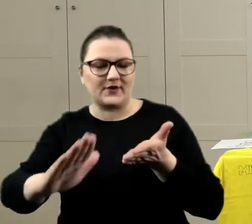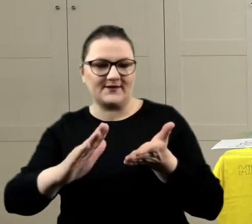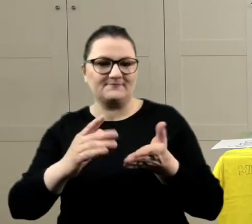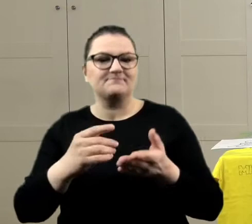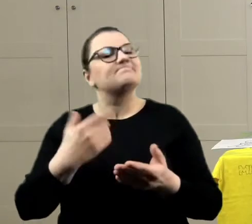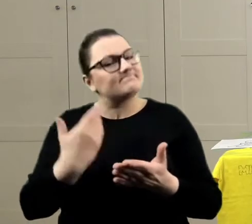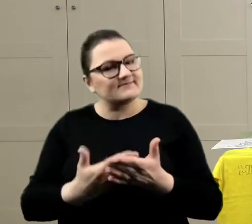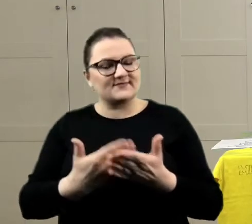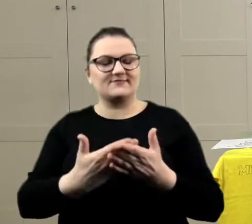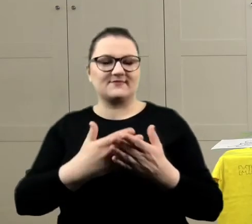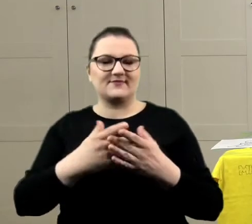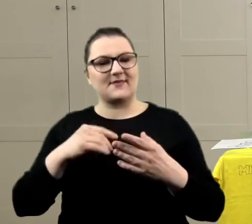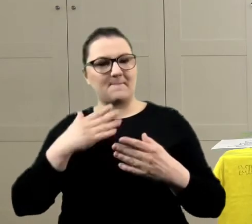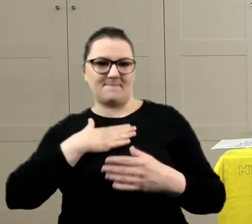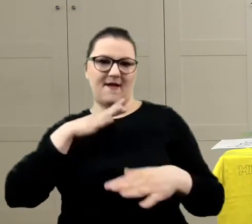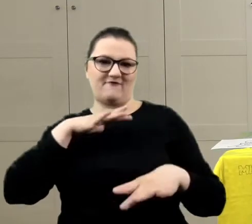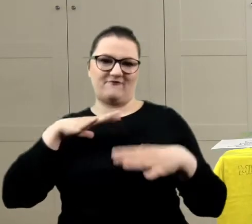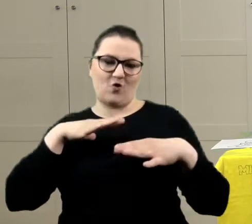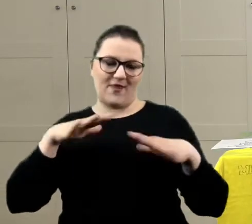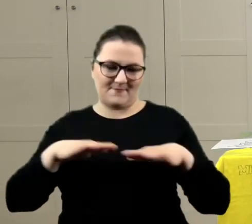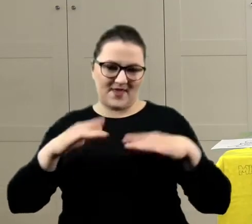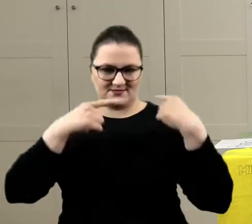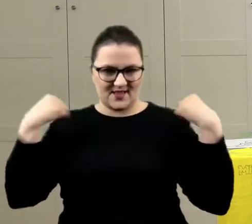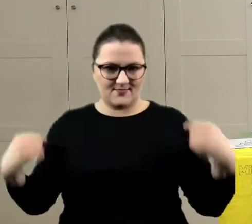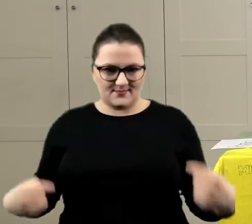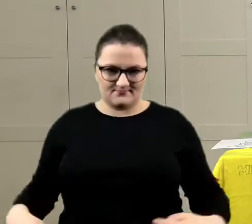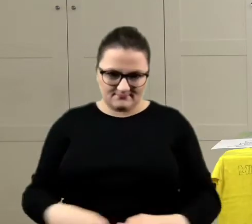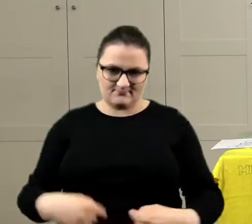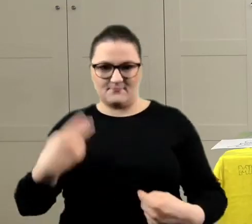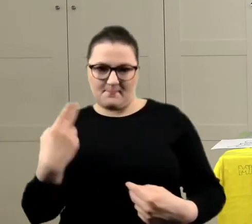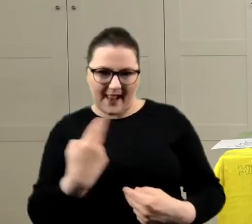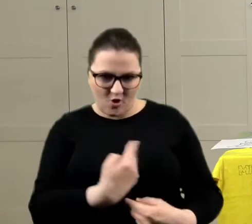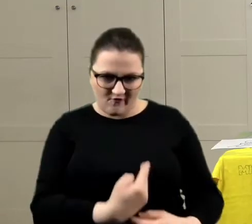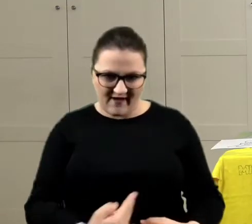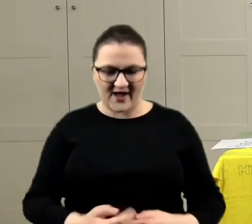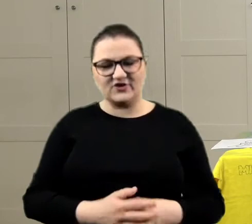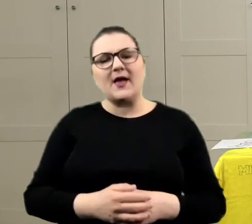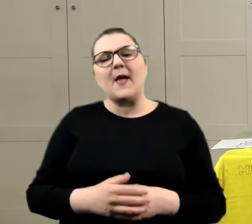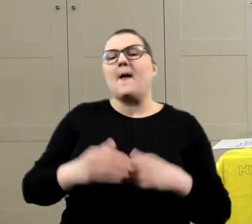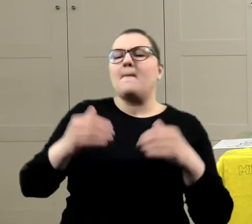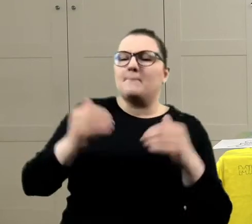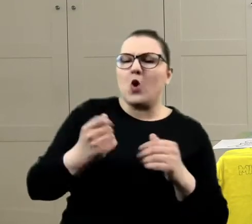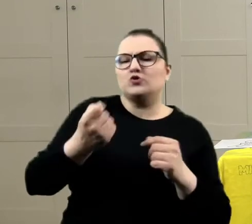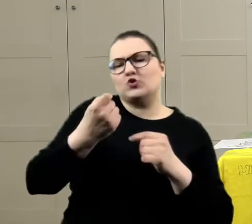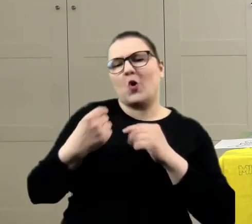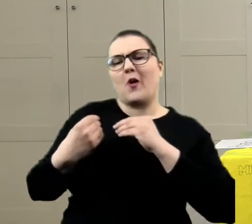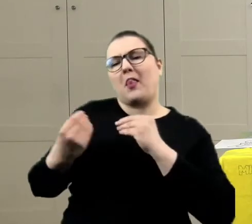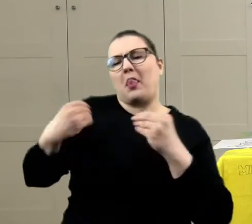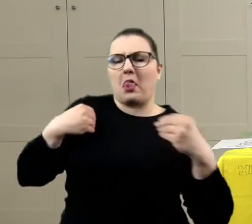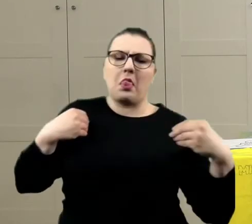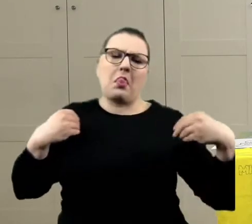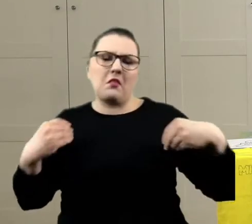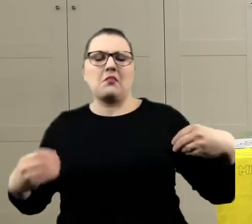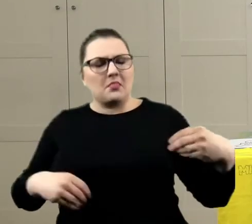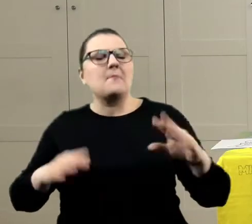namalować ten nasz wzór. No może się zdarzyć, że gdzieś jakiś mały wzorek będzie, no